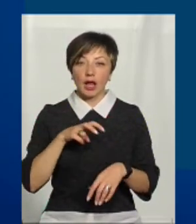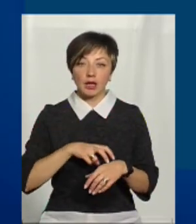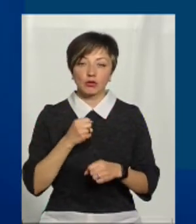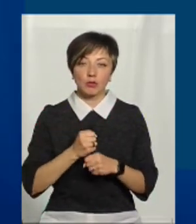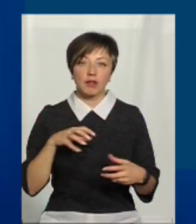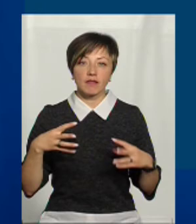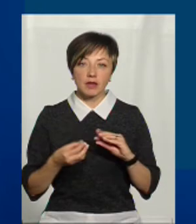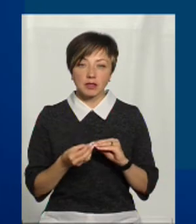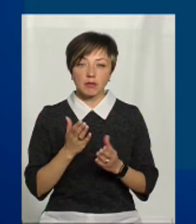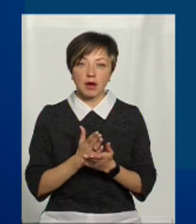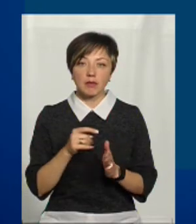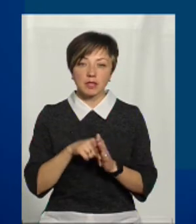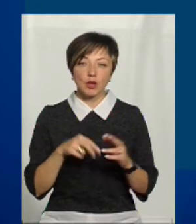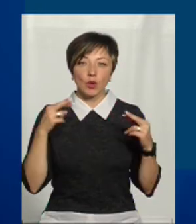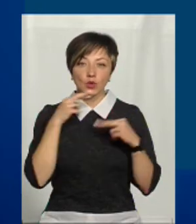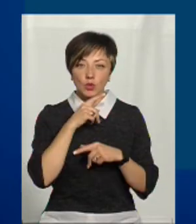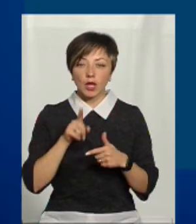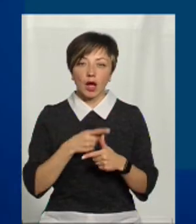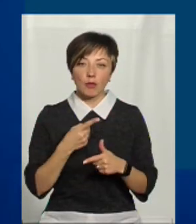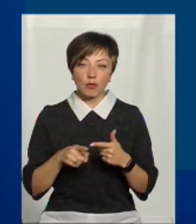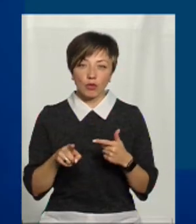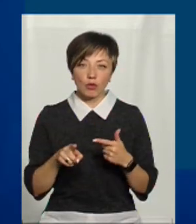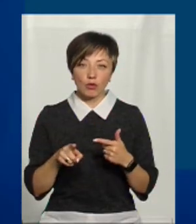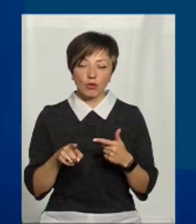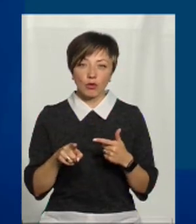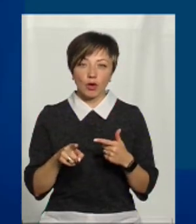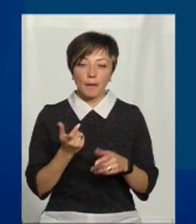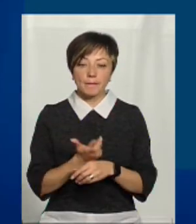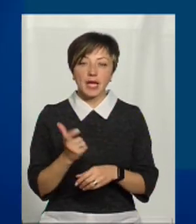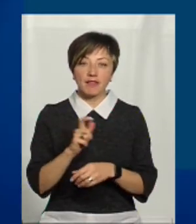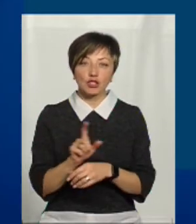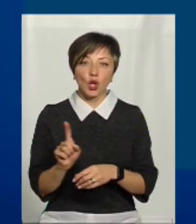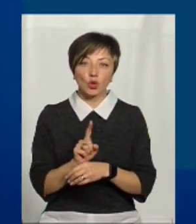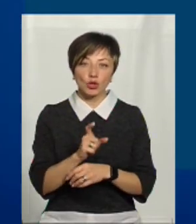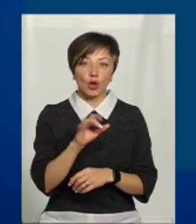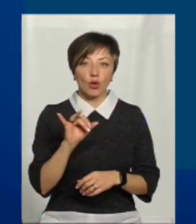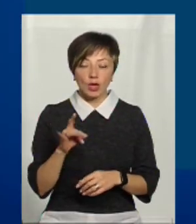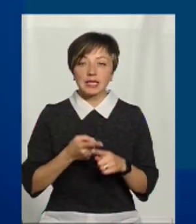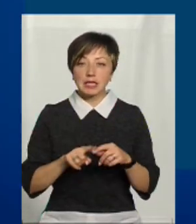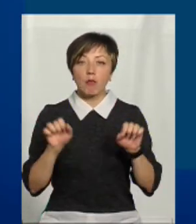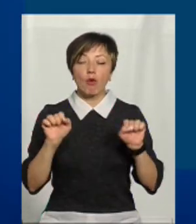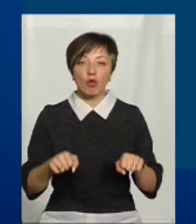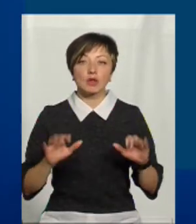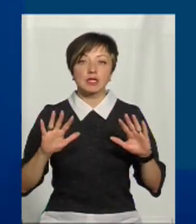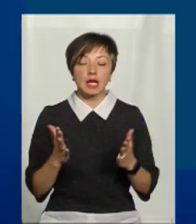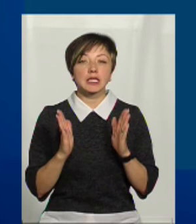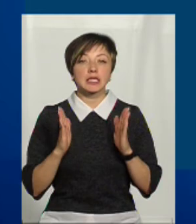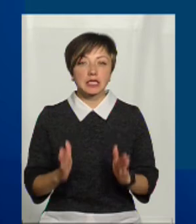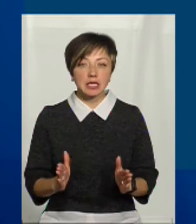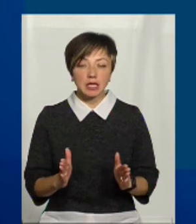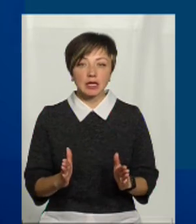має місце отруєння або від перевищеної дози хлору. Це могло статися тільки